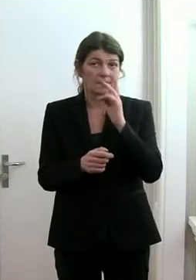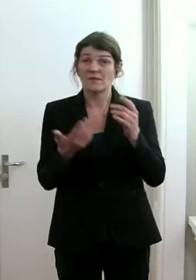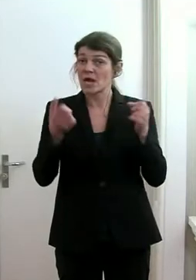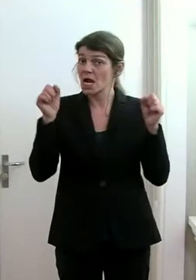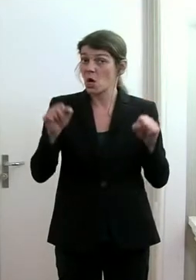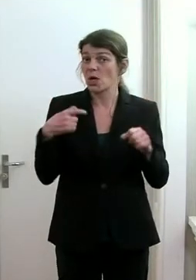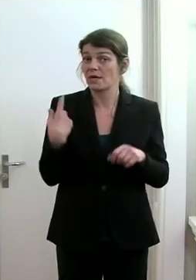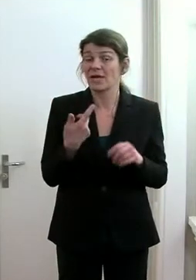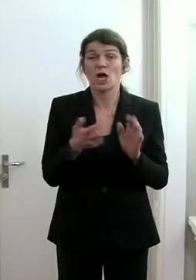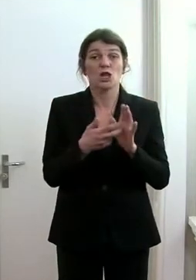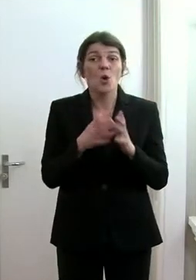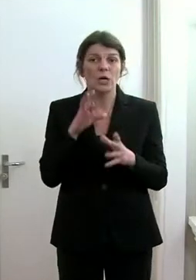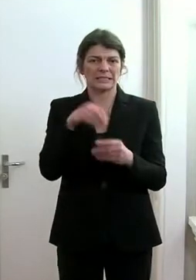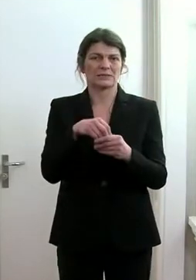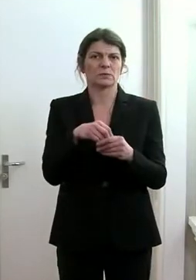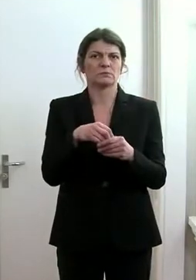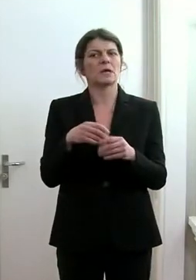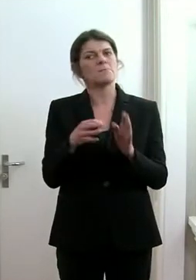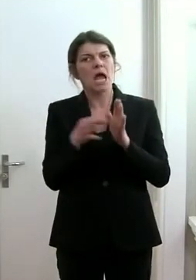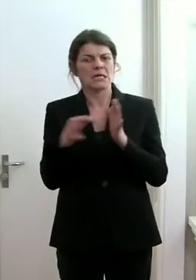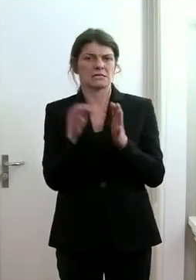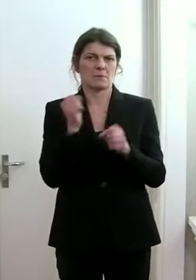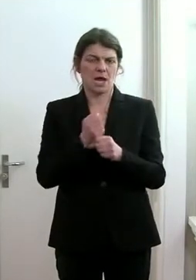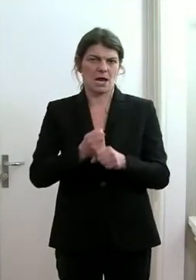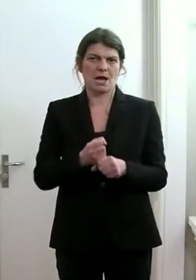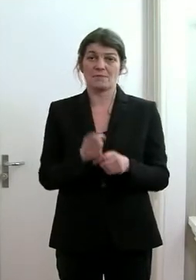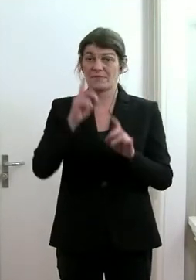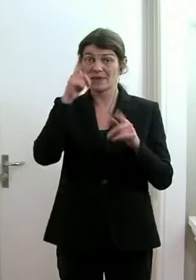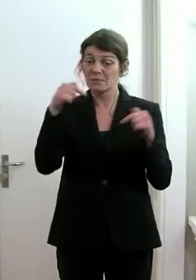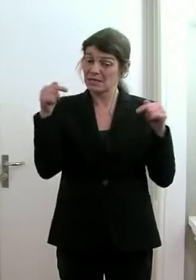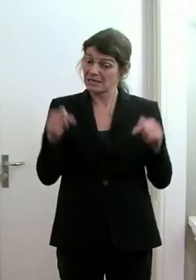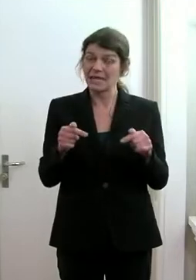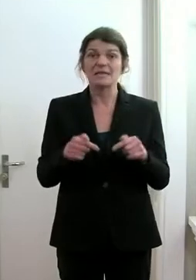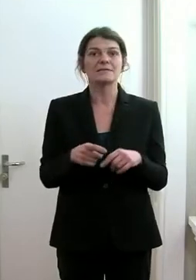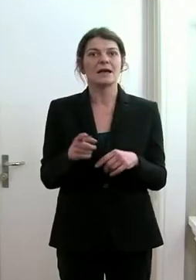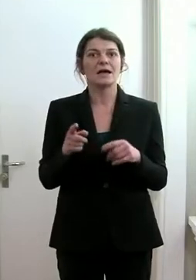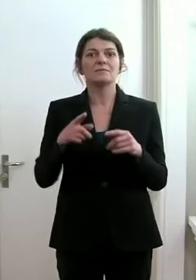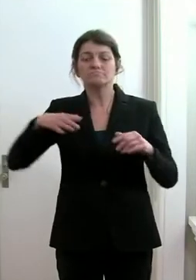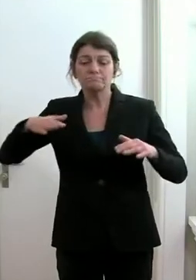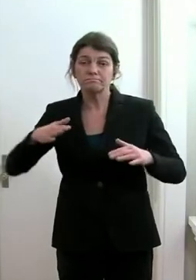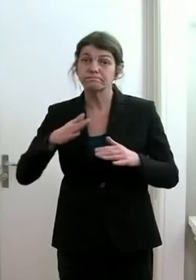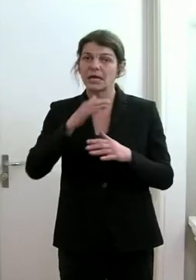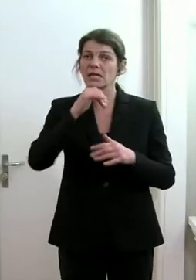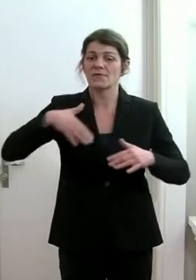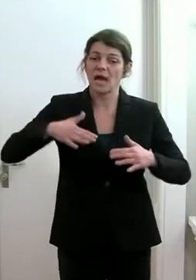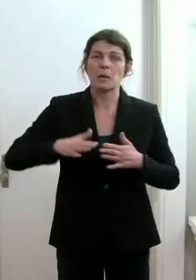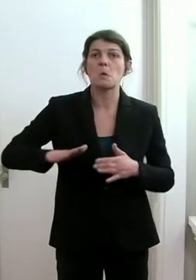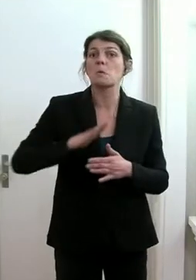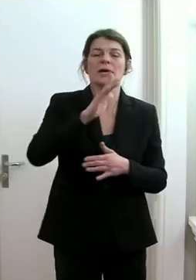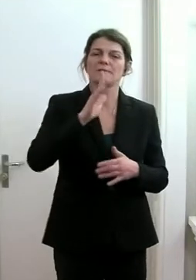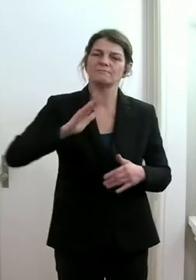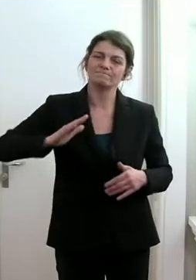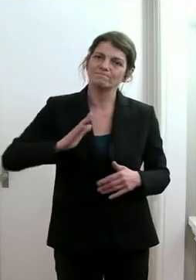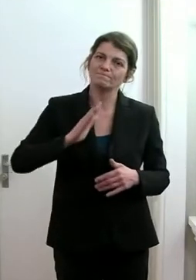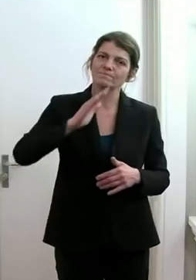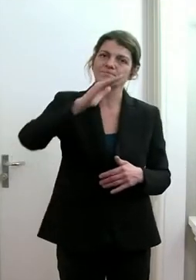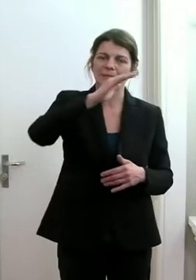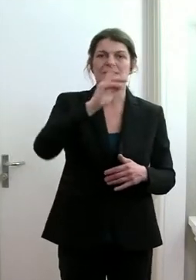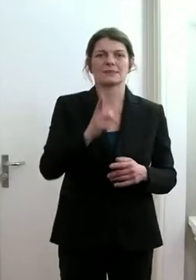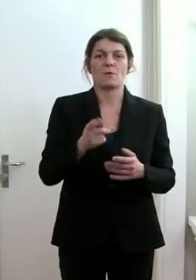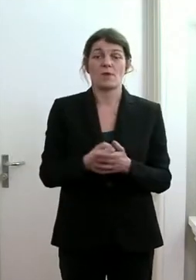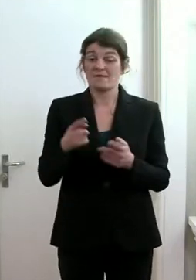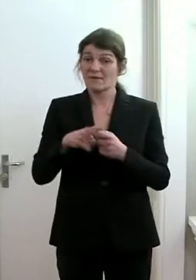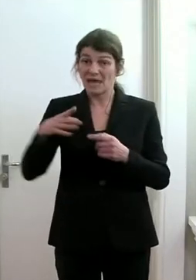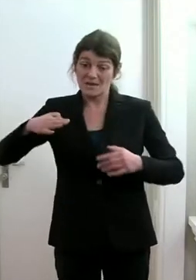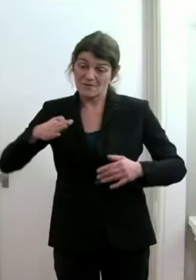wie können wir noch zusätzliche Massnahmen machen, damit diese Kurve nicht weiter so steigt. Weil wenn diese Kurve